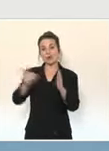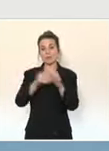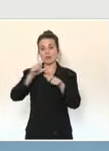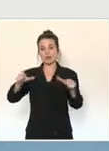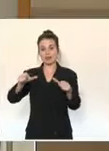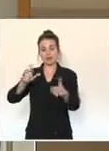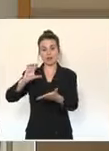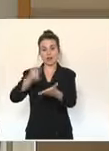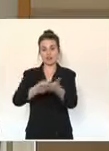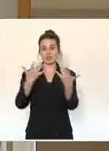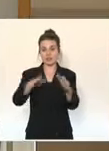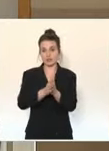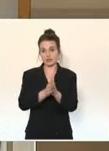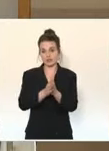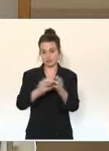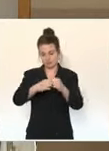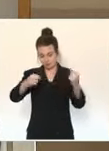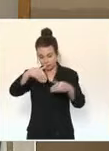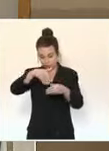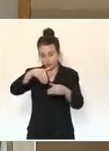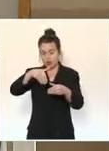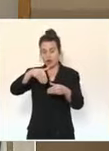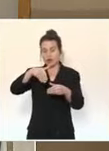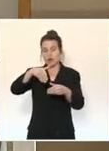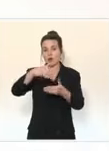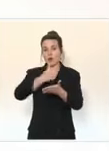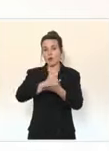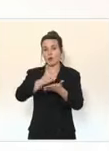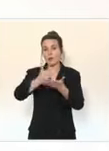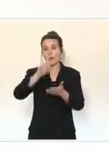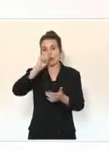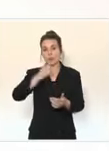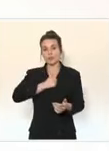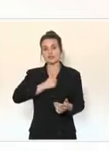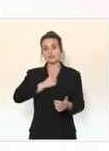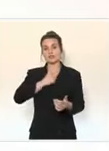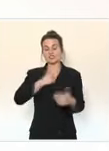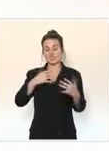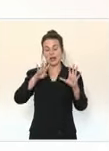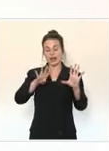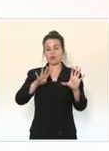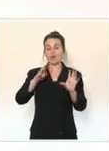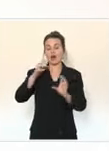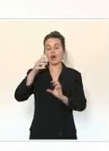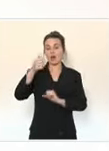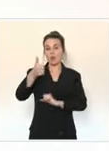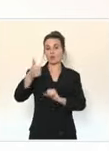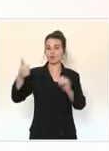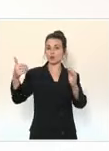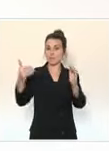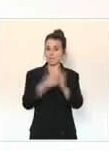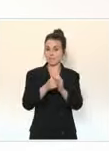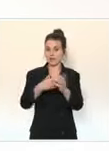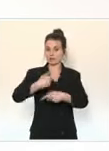et plus de 91 000 d'entre eux ont été fournis gratuitement aux travailleurs concernés. Nous déployons également ces autotests